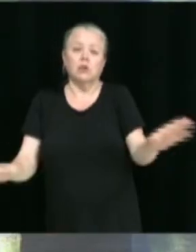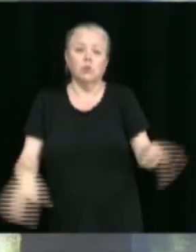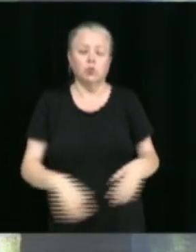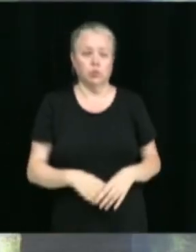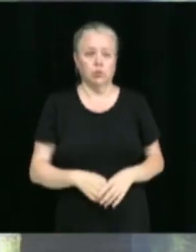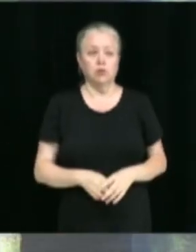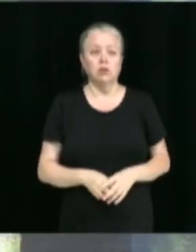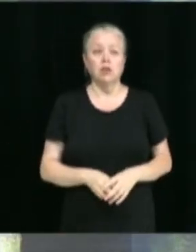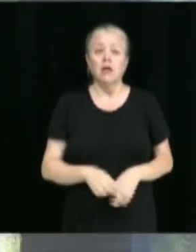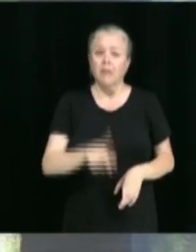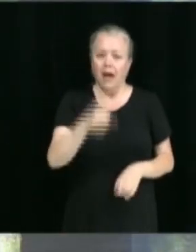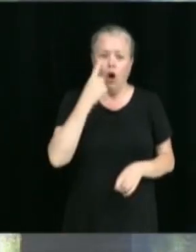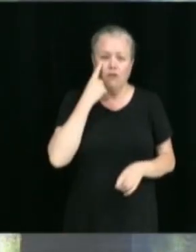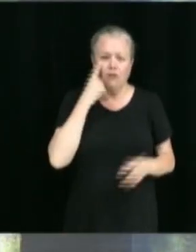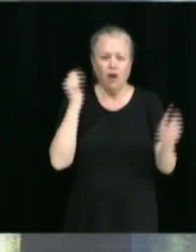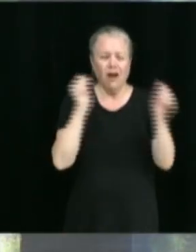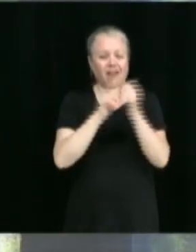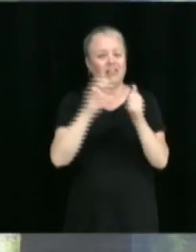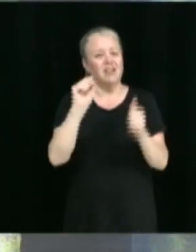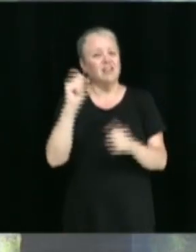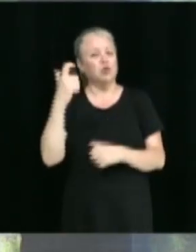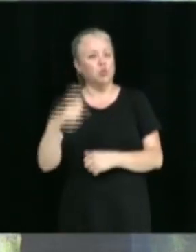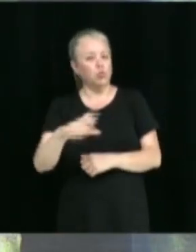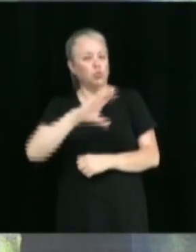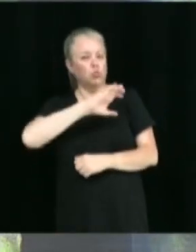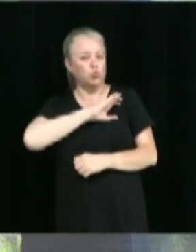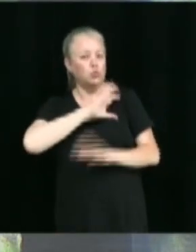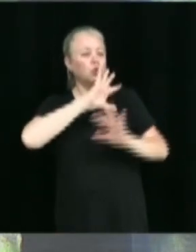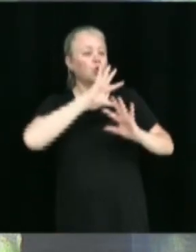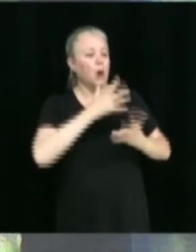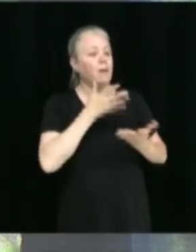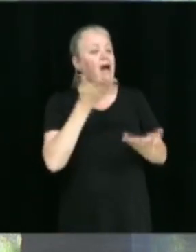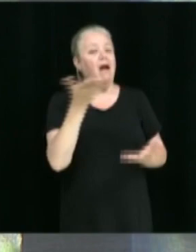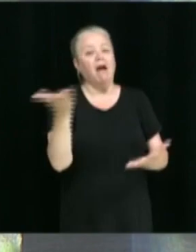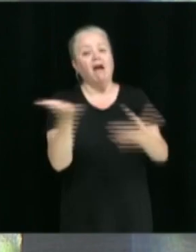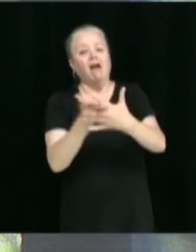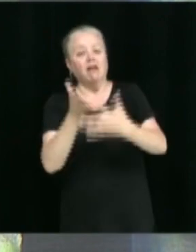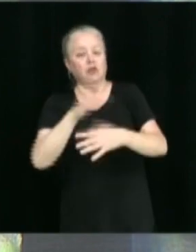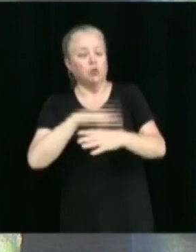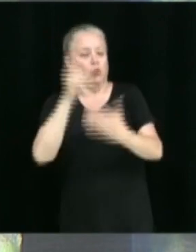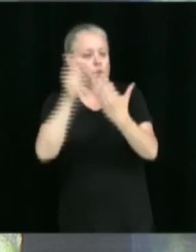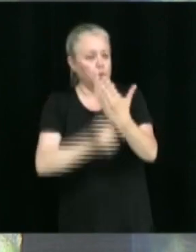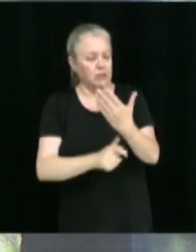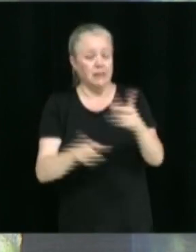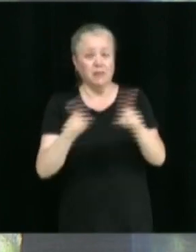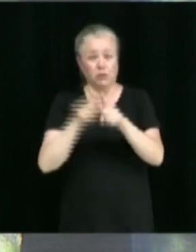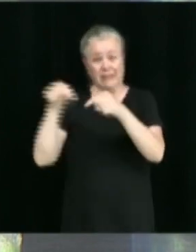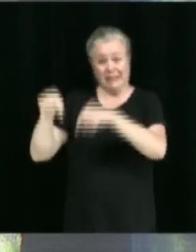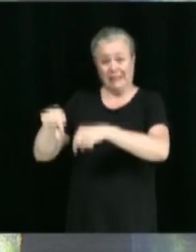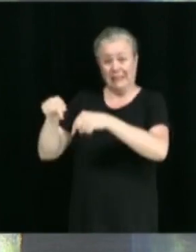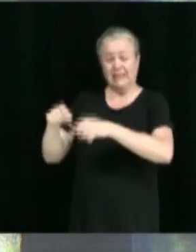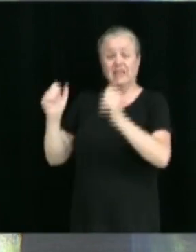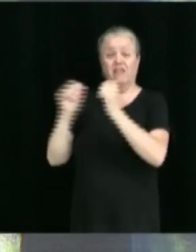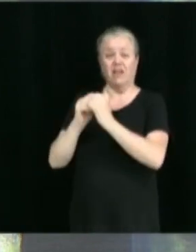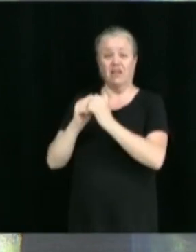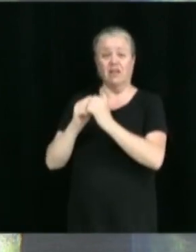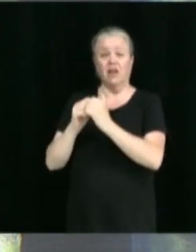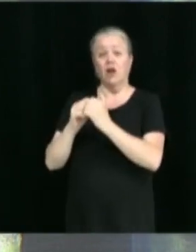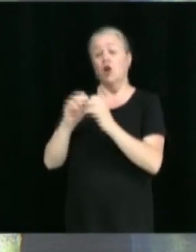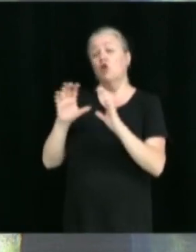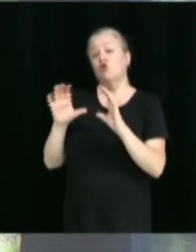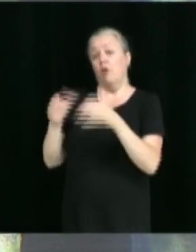de quelle façon on peut travailler le dossier autrement, ou avec notre comité des transports, même s'il y avait des